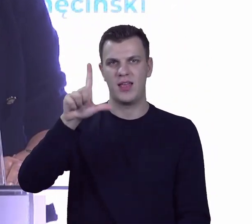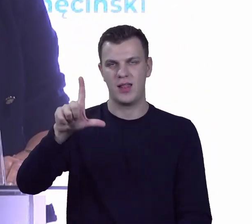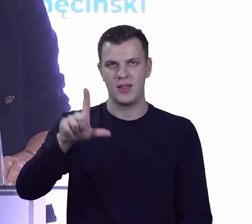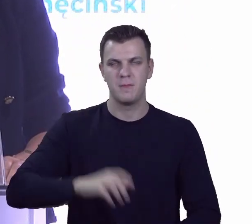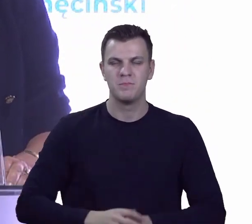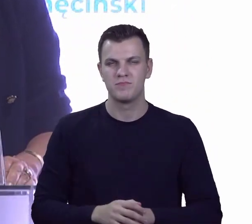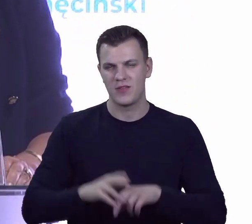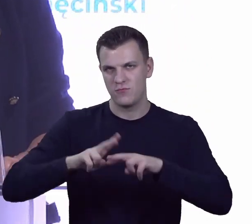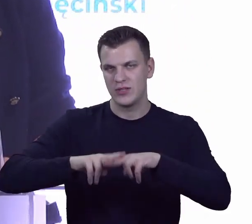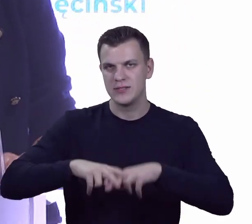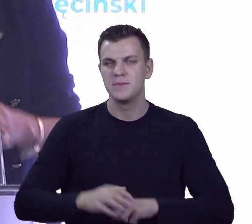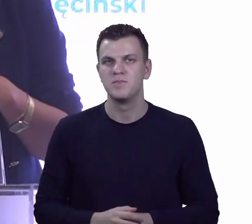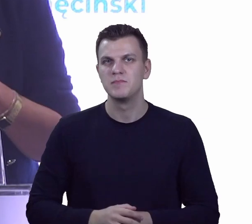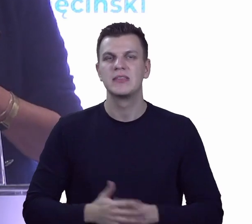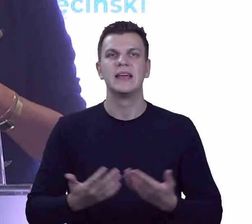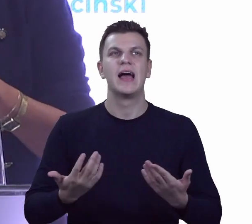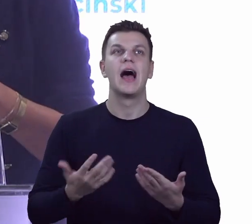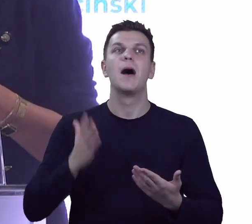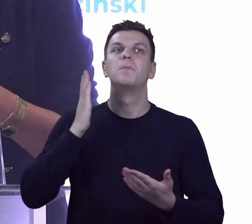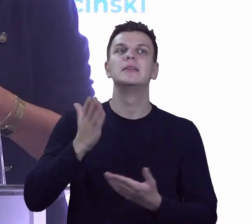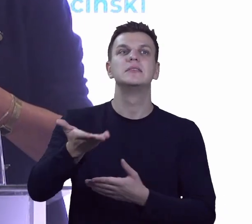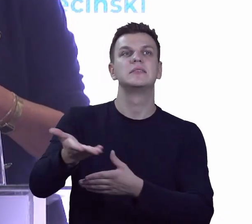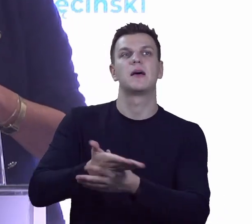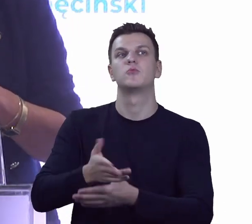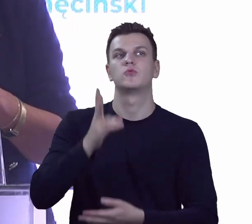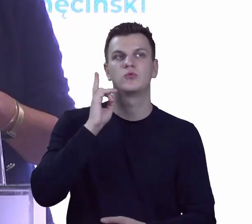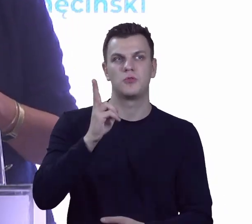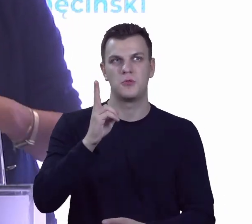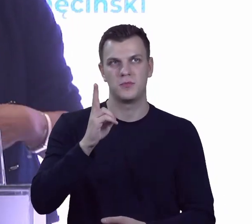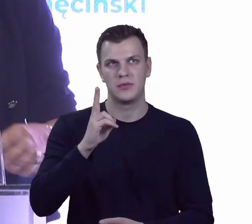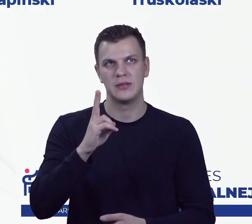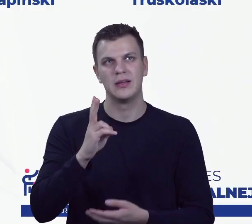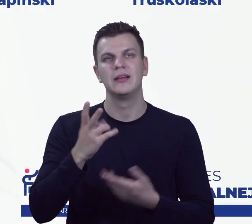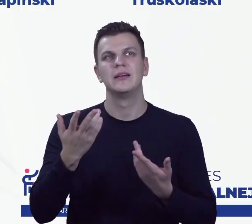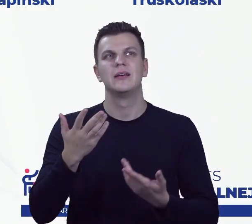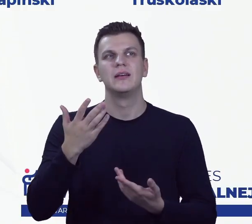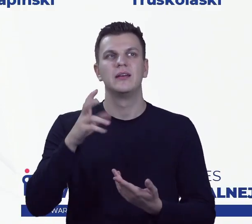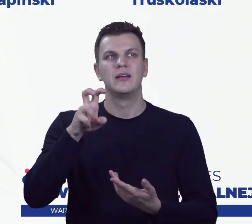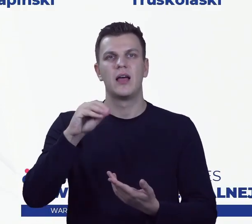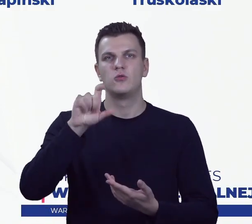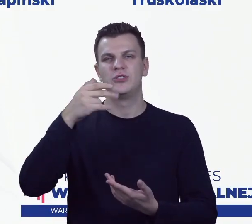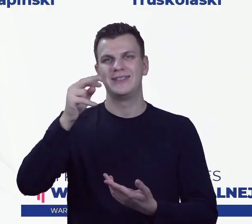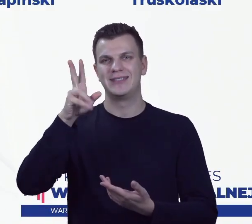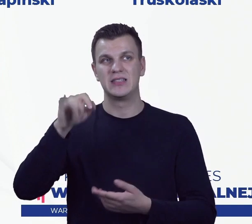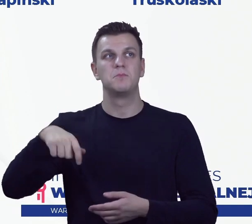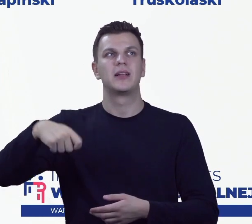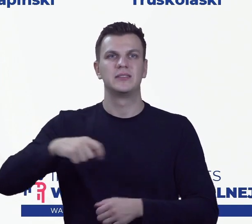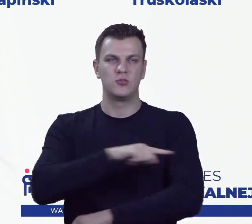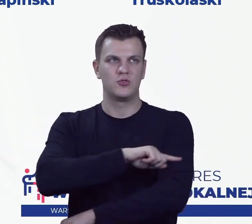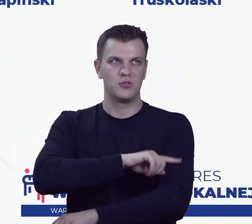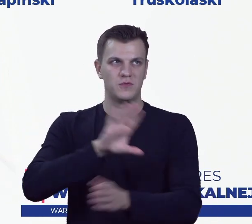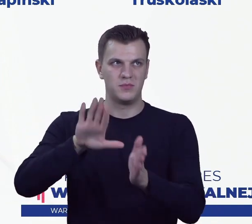uczestniczyć w panelu będą. I zapraszamy od razu na scenę. Pan Arkadiusz Chęciński, prezydent Sosnowca,